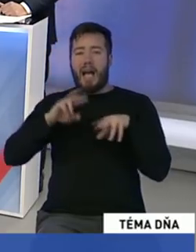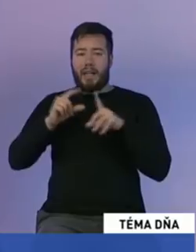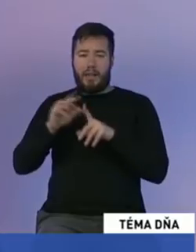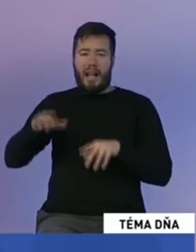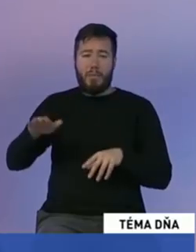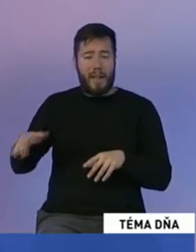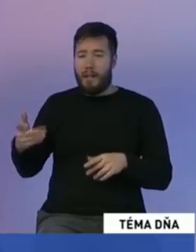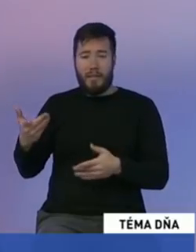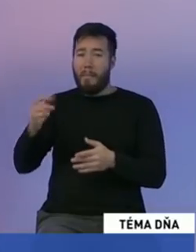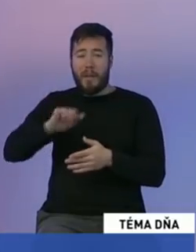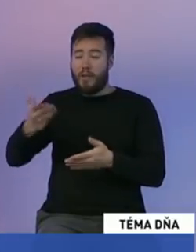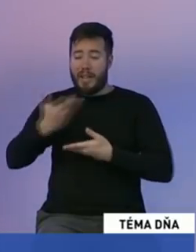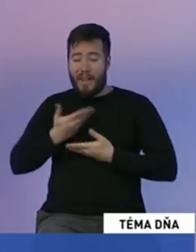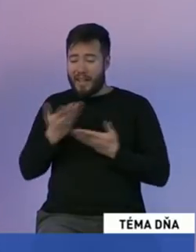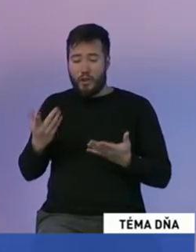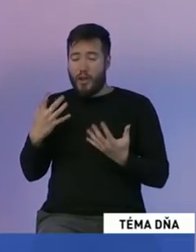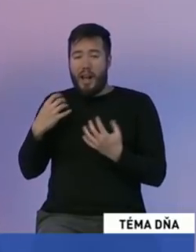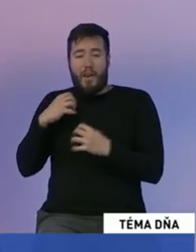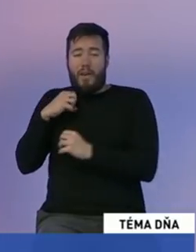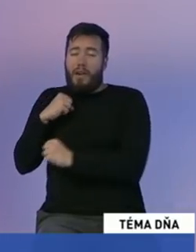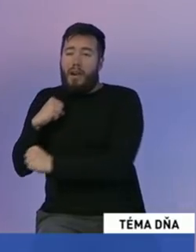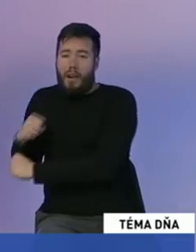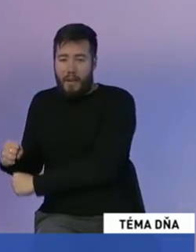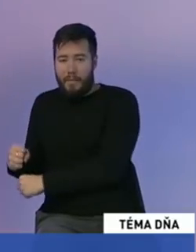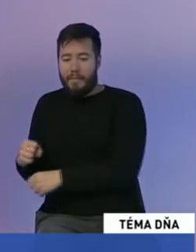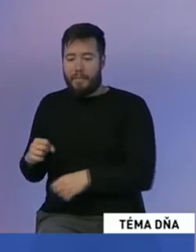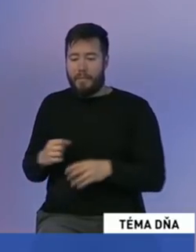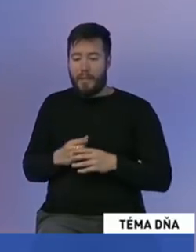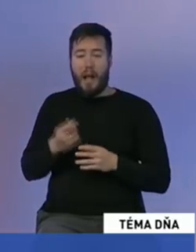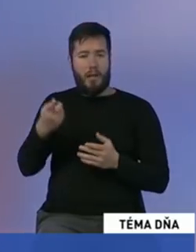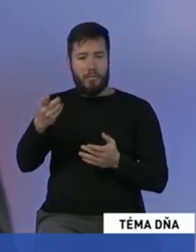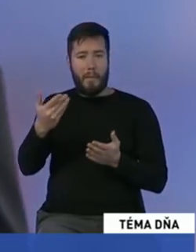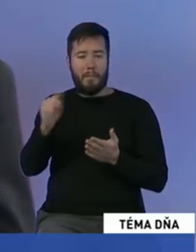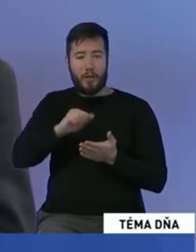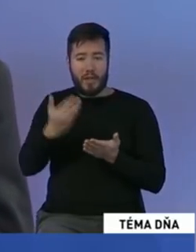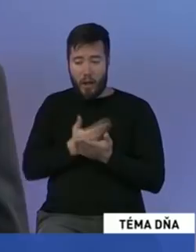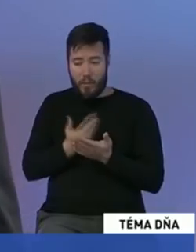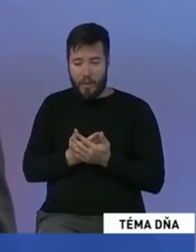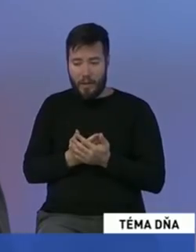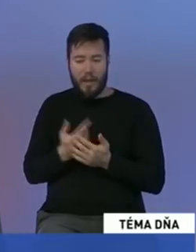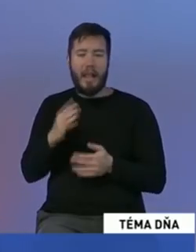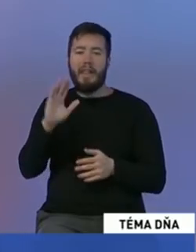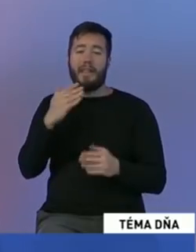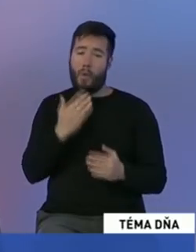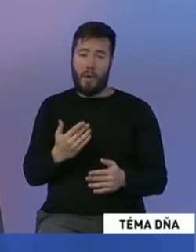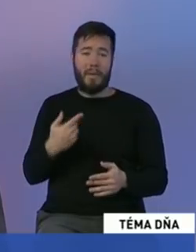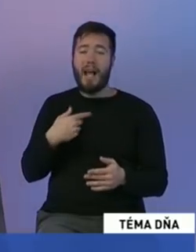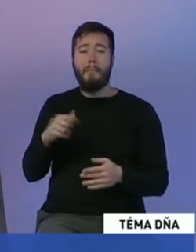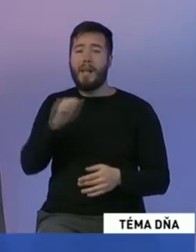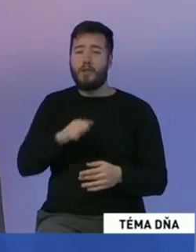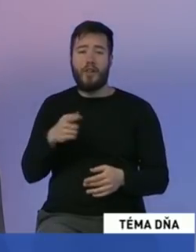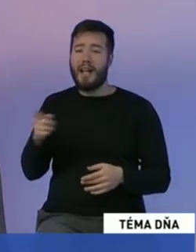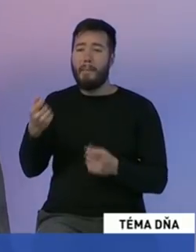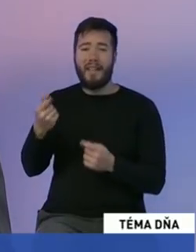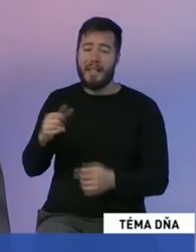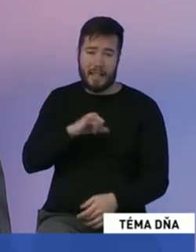bezpečnosť na príťaž. Tak byť válne peniaze prináša. Za mňa ďakujem, takéto peniaze nechcem. Naozaj